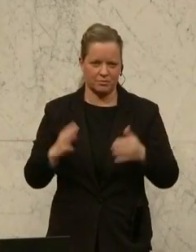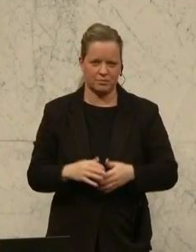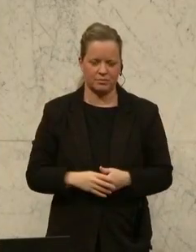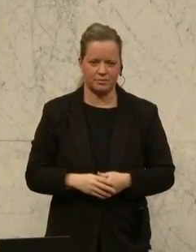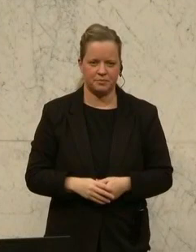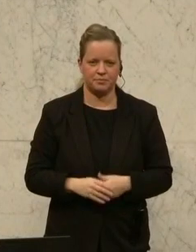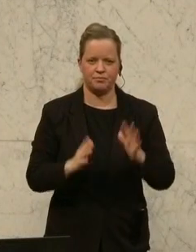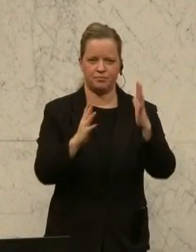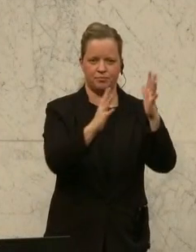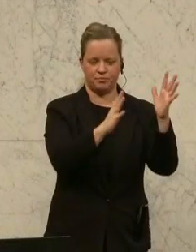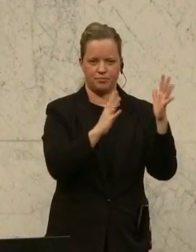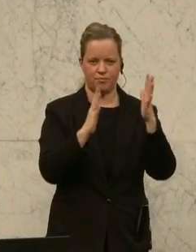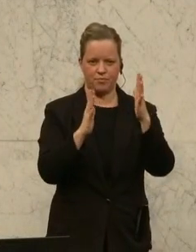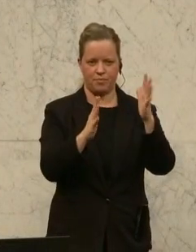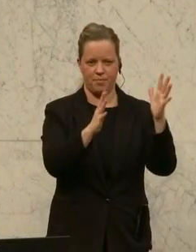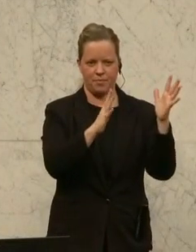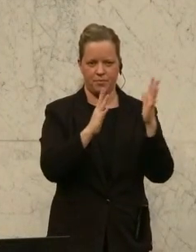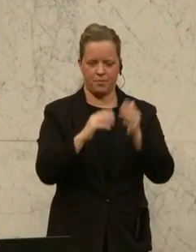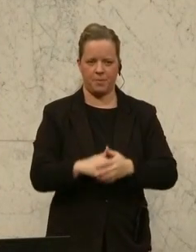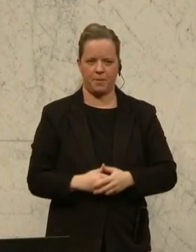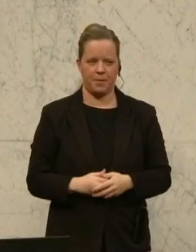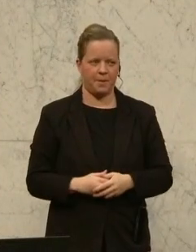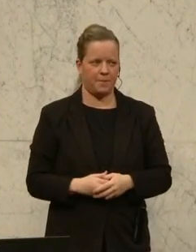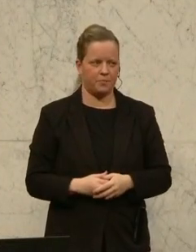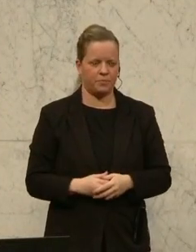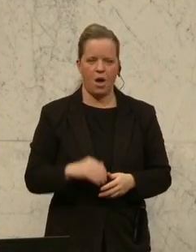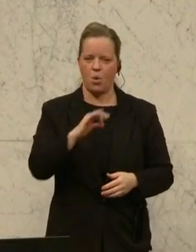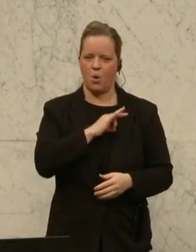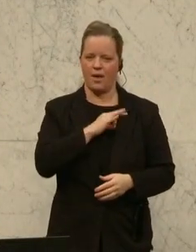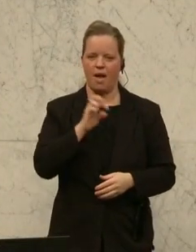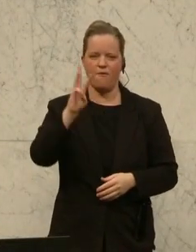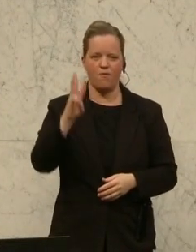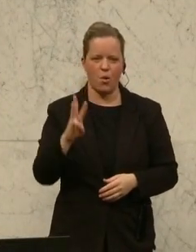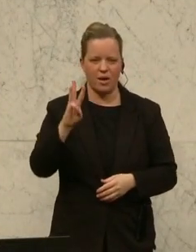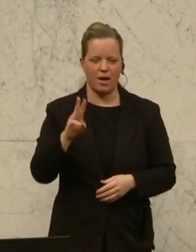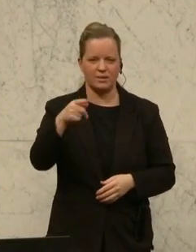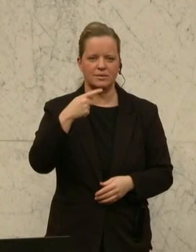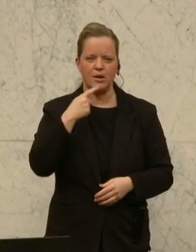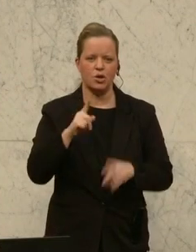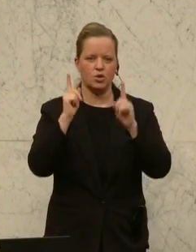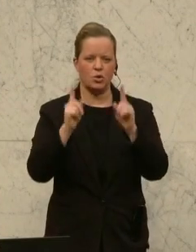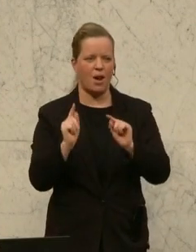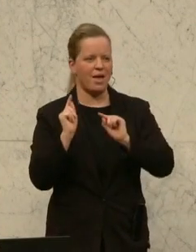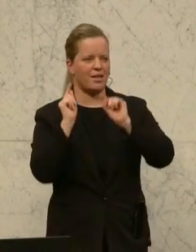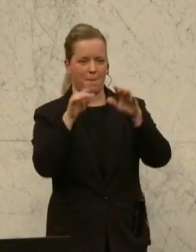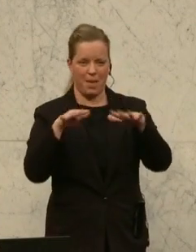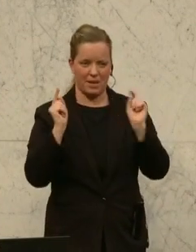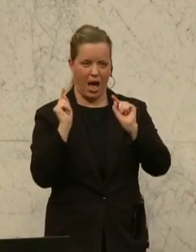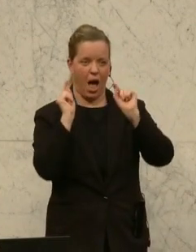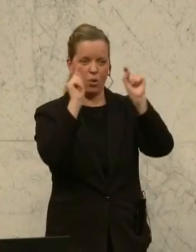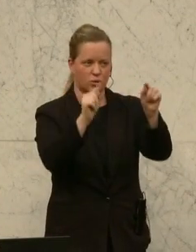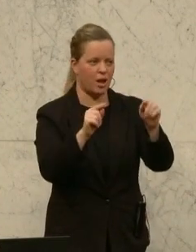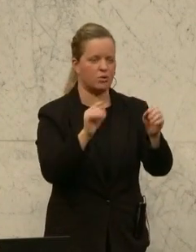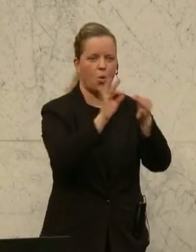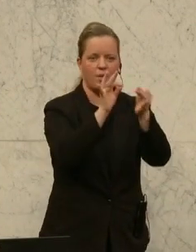Und bei der Kollege, bei der Kollege Wöginger heute gesagt hat, man soll einmal Aussage aus dem Parlament und so die Leute gehen, niemand, das wird jeder tun bei